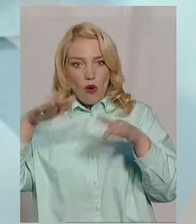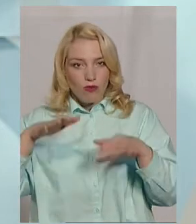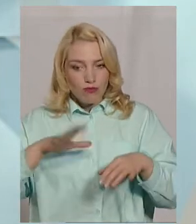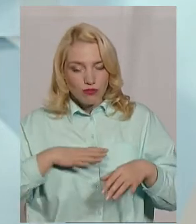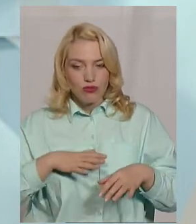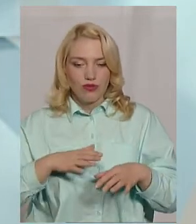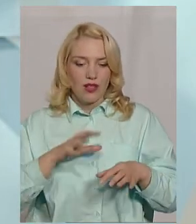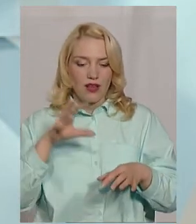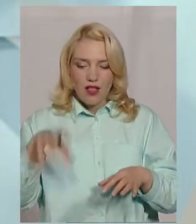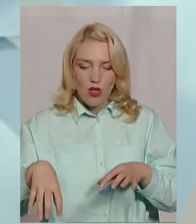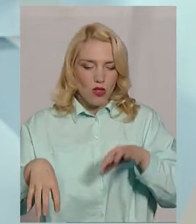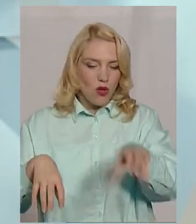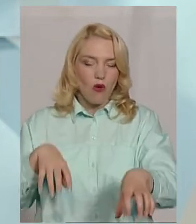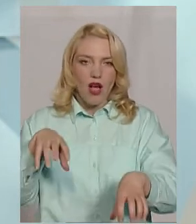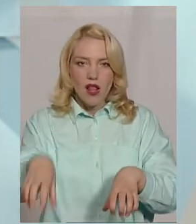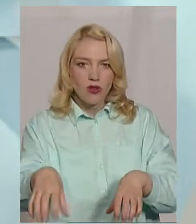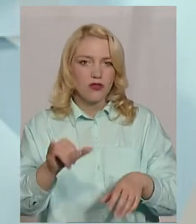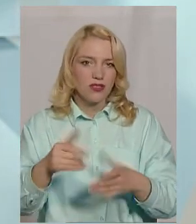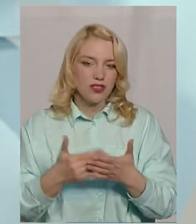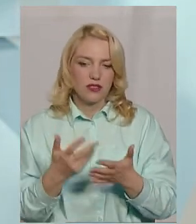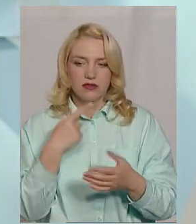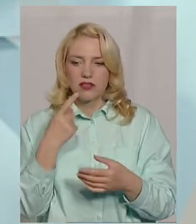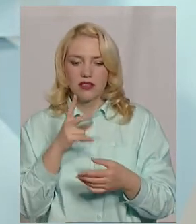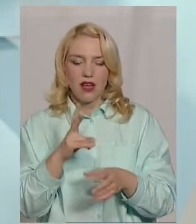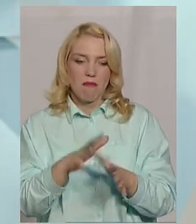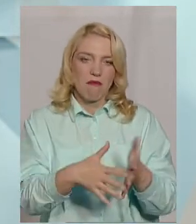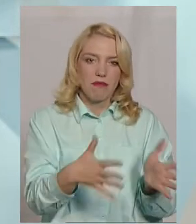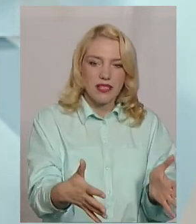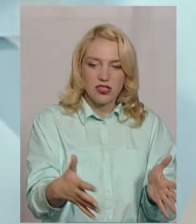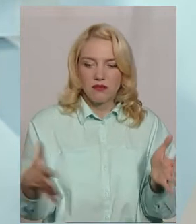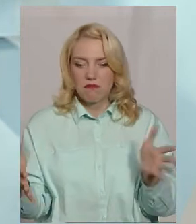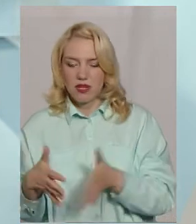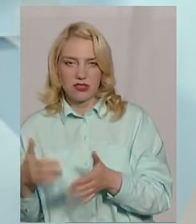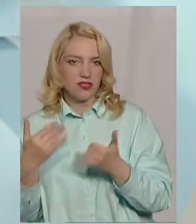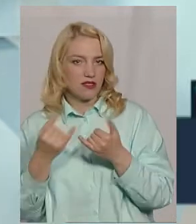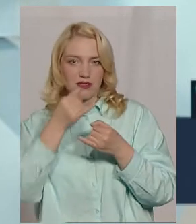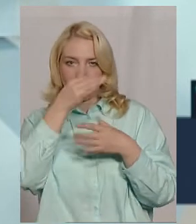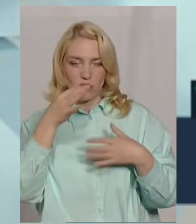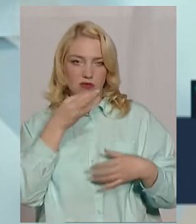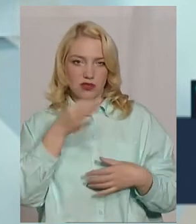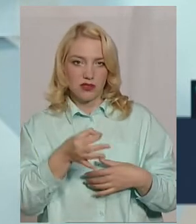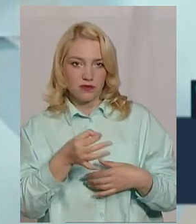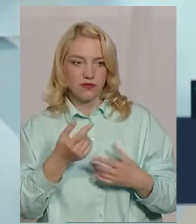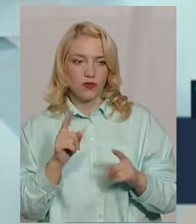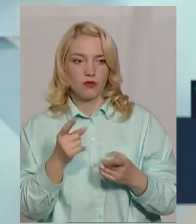локально. Тому сказати, що якісь райони більше, якісь менше, я не можу. Бо, наприклад,